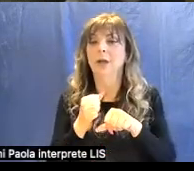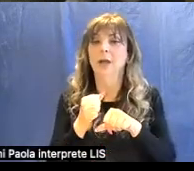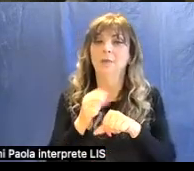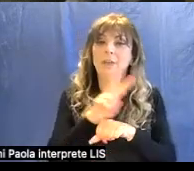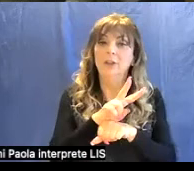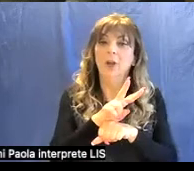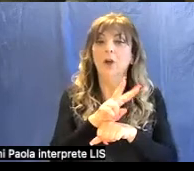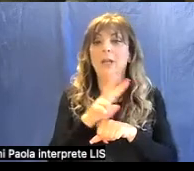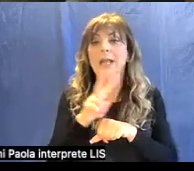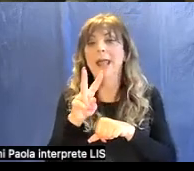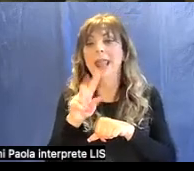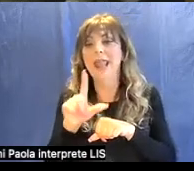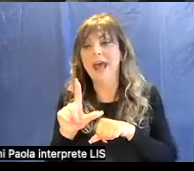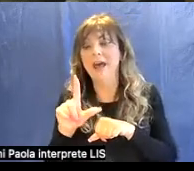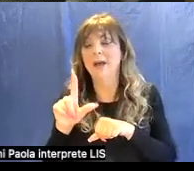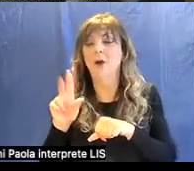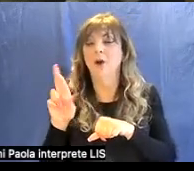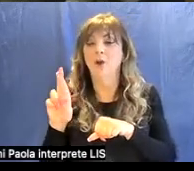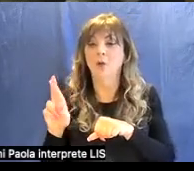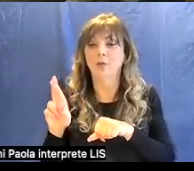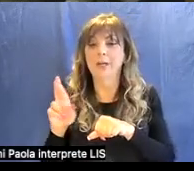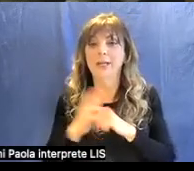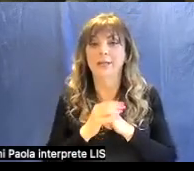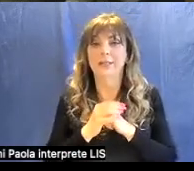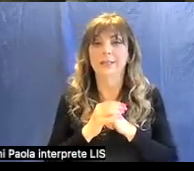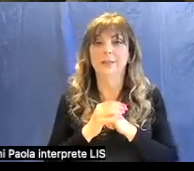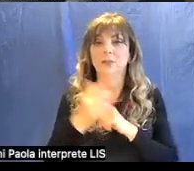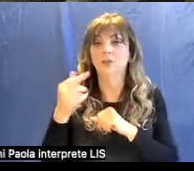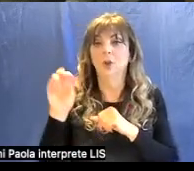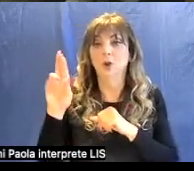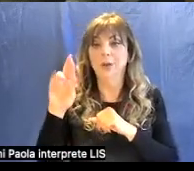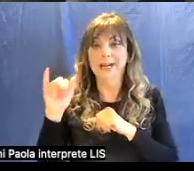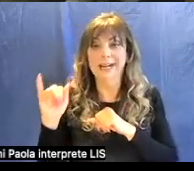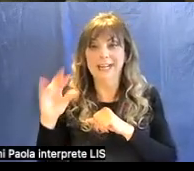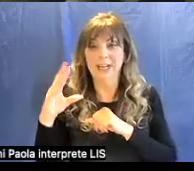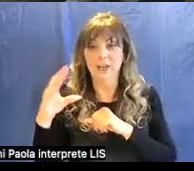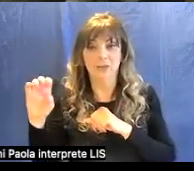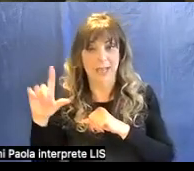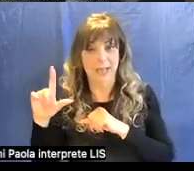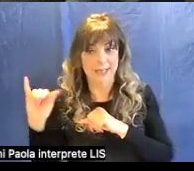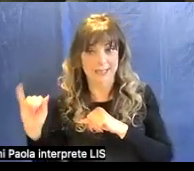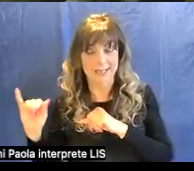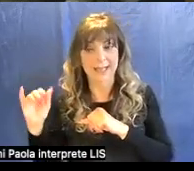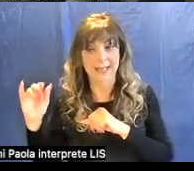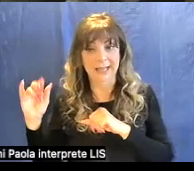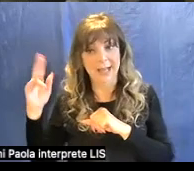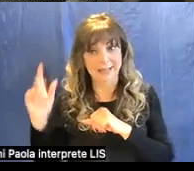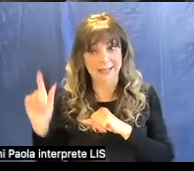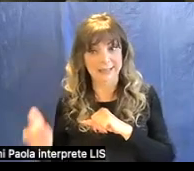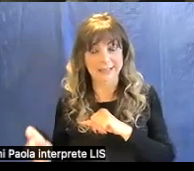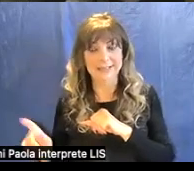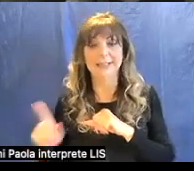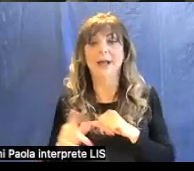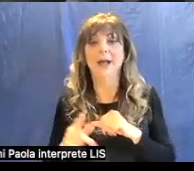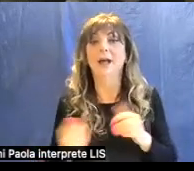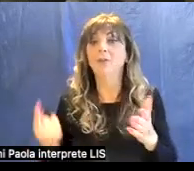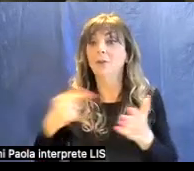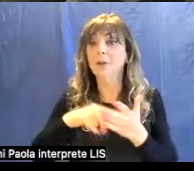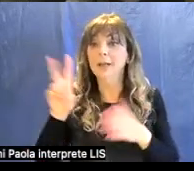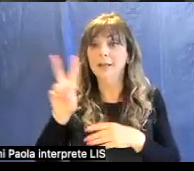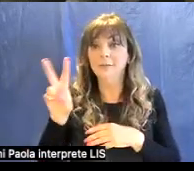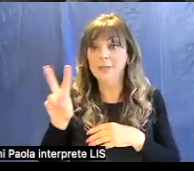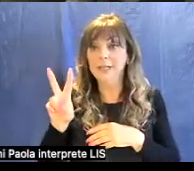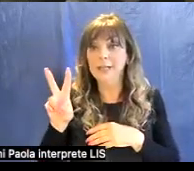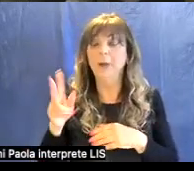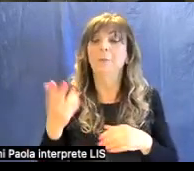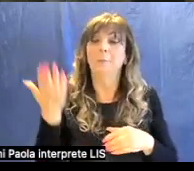di Giuseppe Antonio Torricelli che è un'opera che è tornata alla villa dopo 30 anni in cui è stata